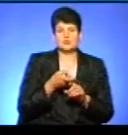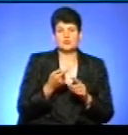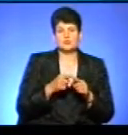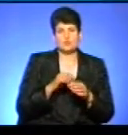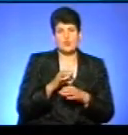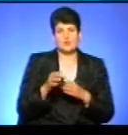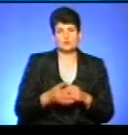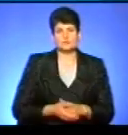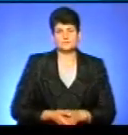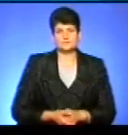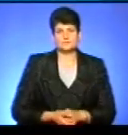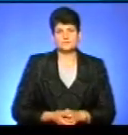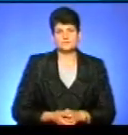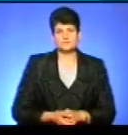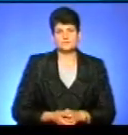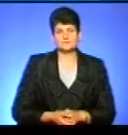проєкту.